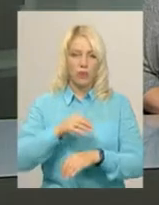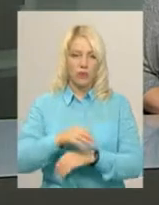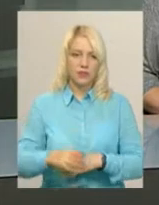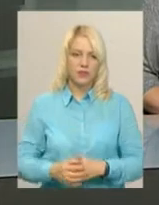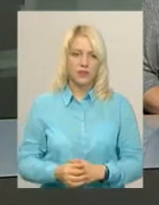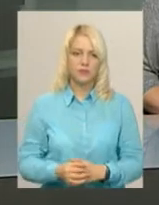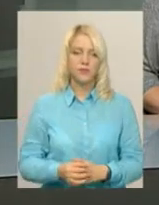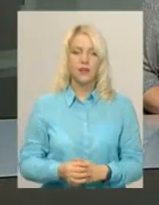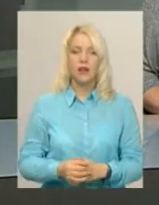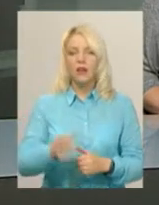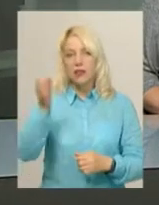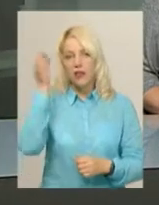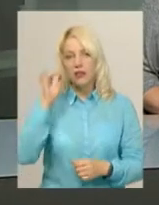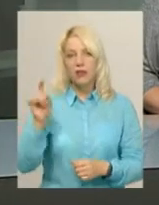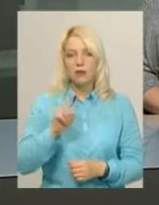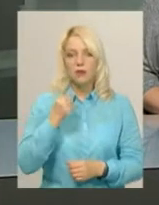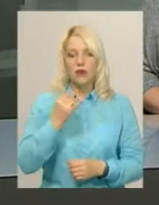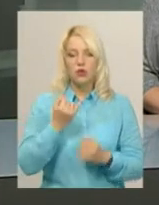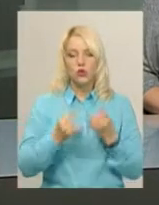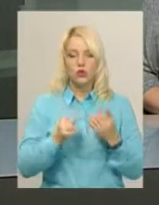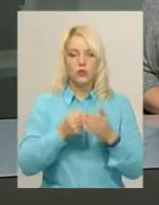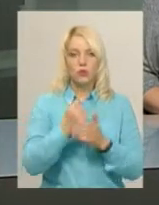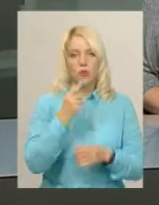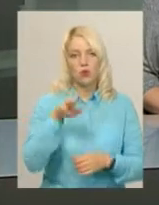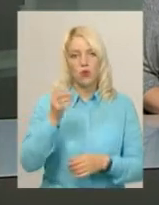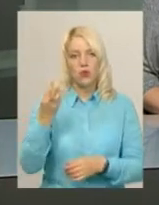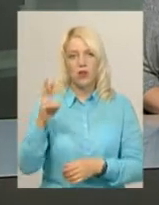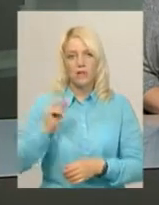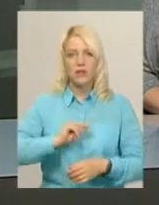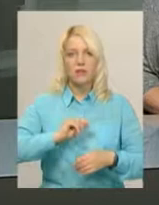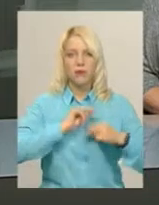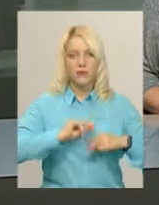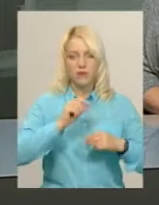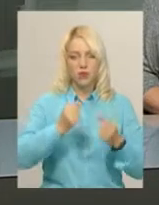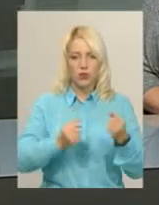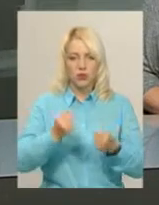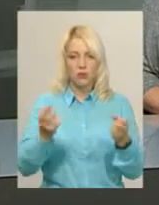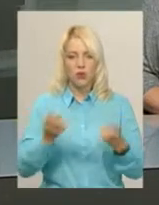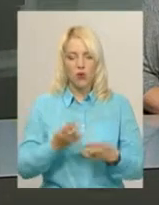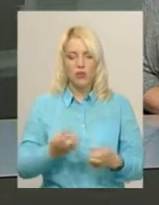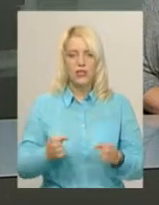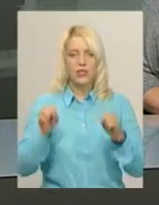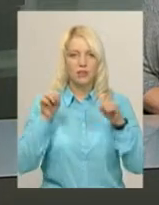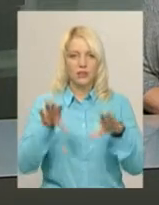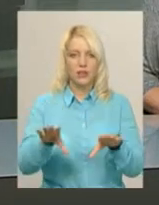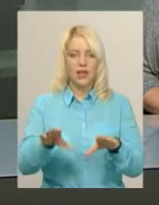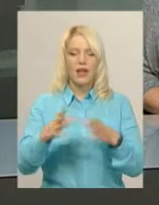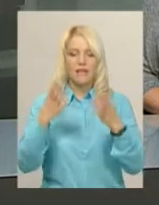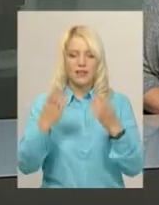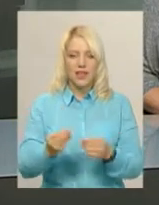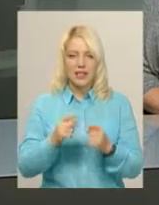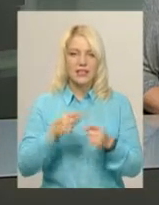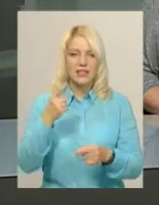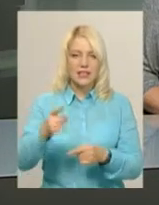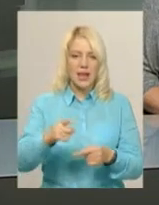Нікитенко. Нагадаю, з 1 жовтня і до 1 травня водії зобов'язані їздити з вимкненими фарами в день за межами населеного